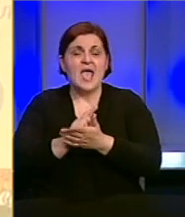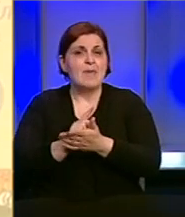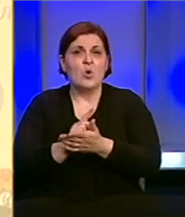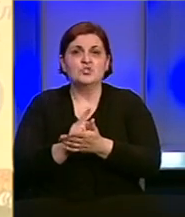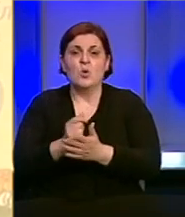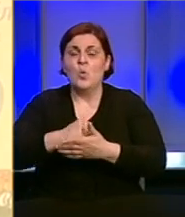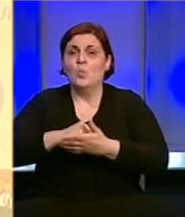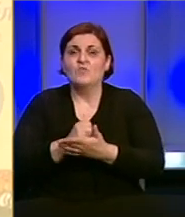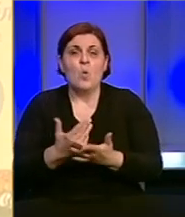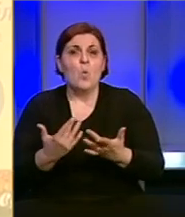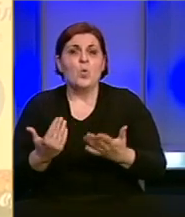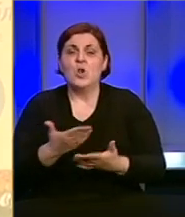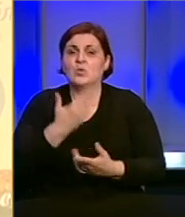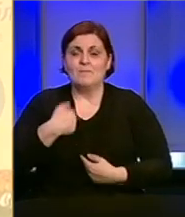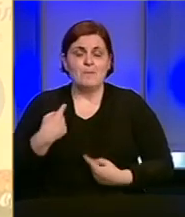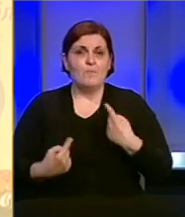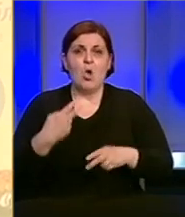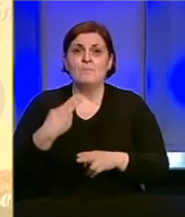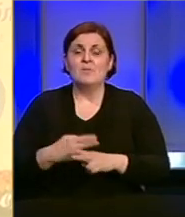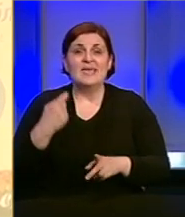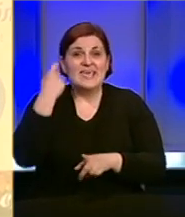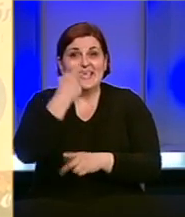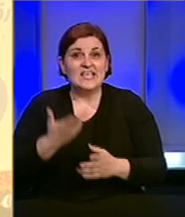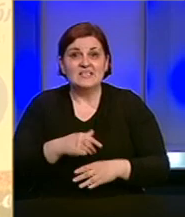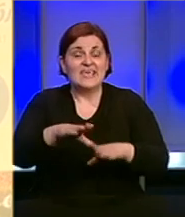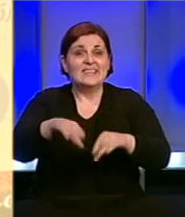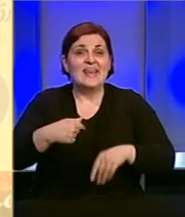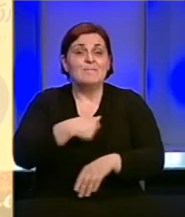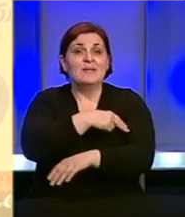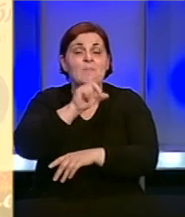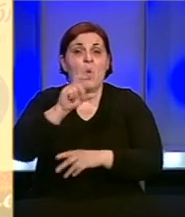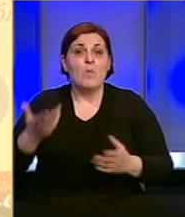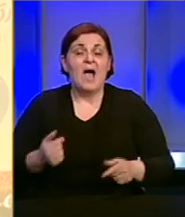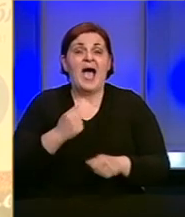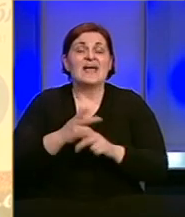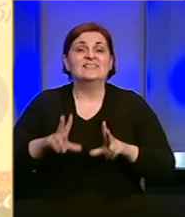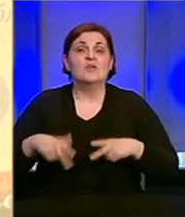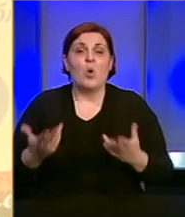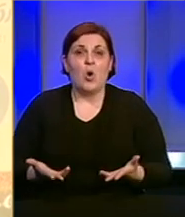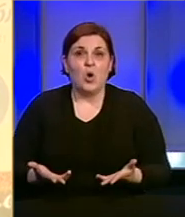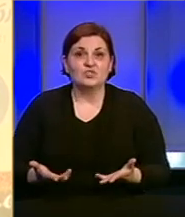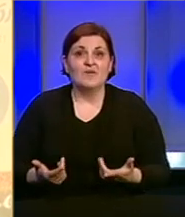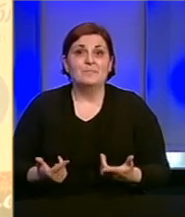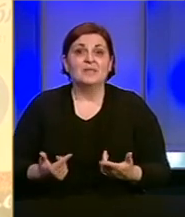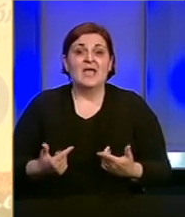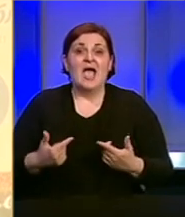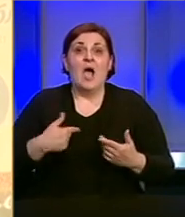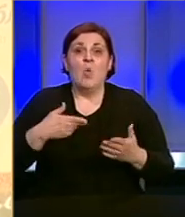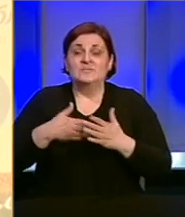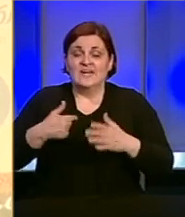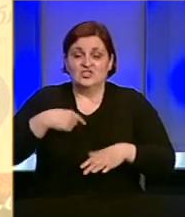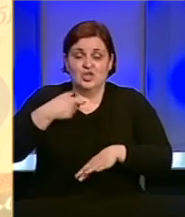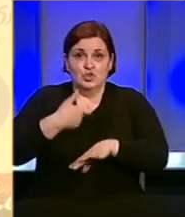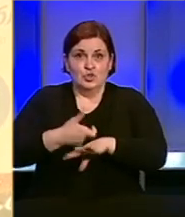identifikujemo ukoliko nemaju simptome i da ih umlječimo i da ih ne primimo u bolnicu, a radim se o životu. Izloženost našeg osoblja